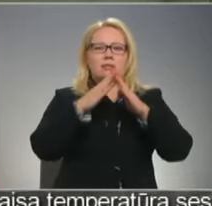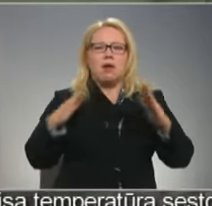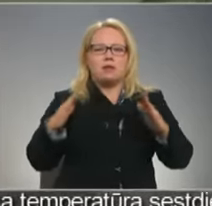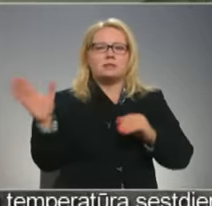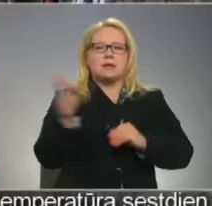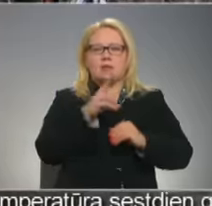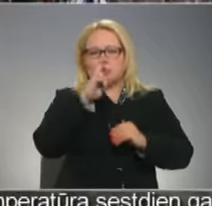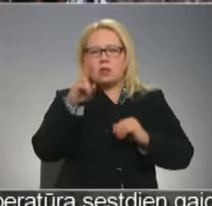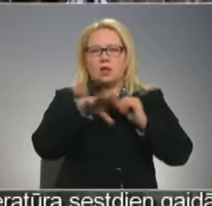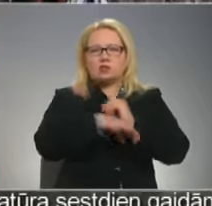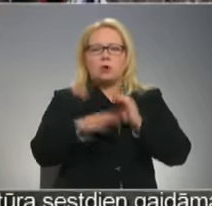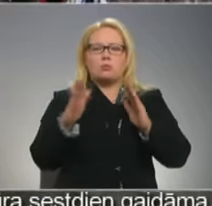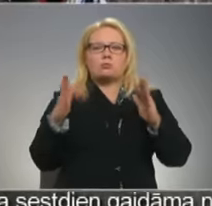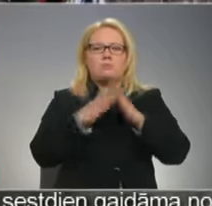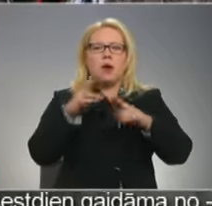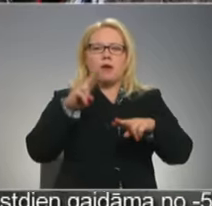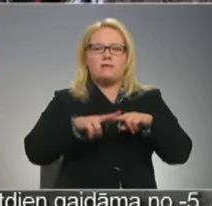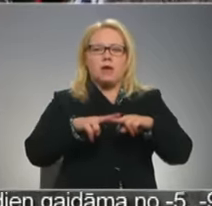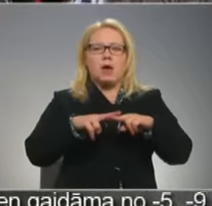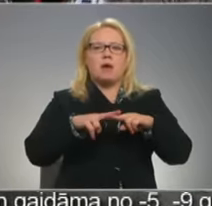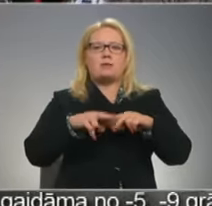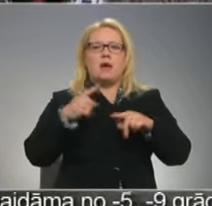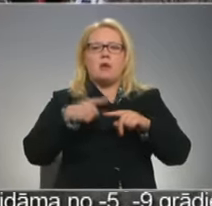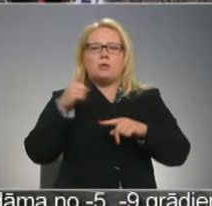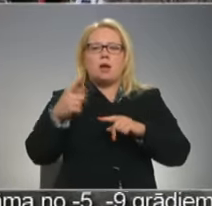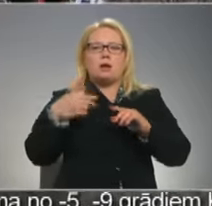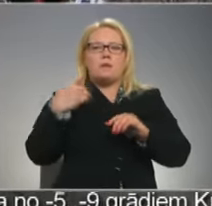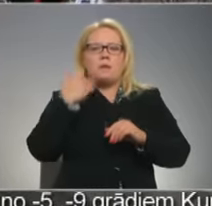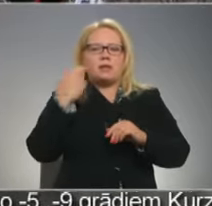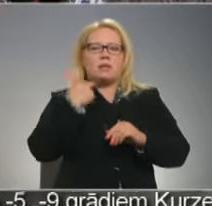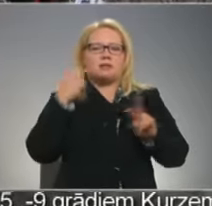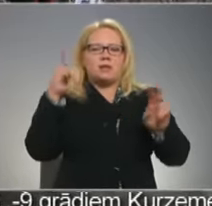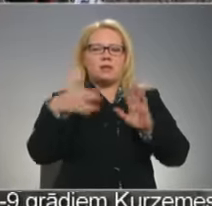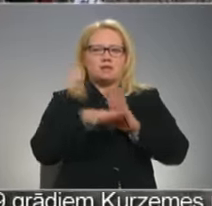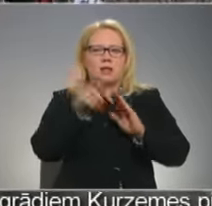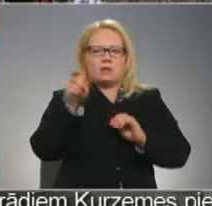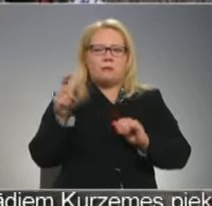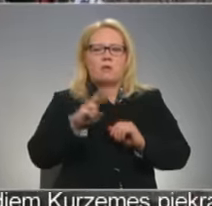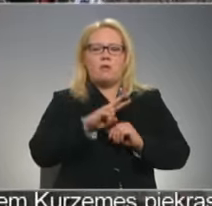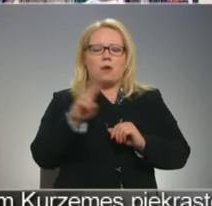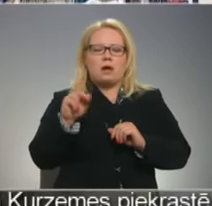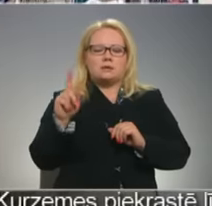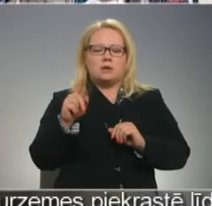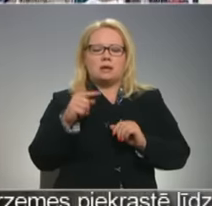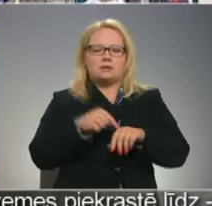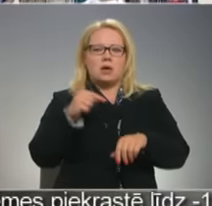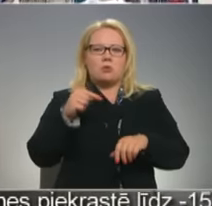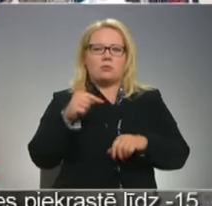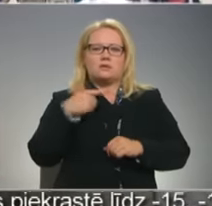visu nedēļas nogali būs maivieta nometnes baltais vīlgts dalībniekiem. Un kādas tad ir noskiņātas? Foršas.